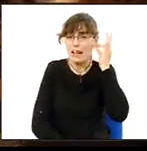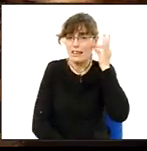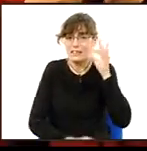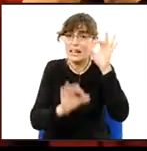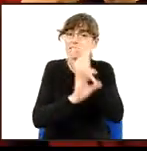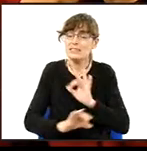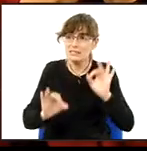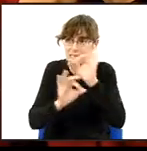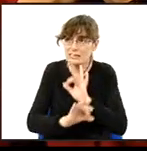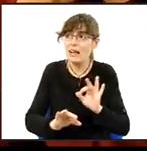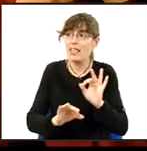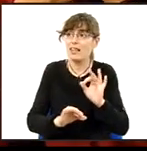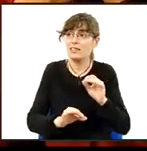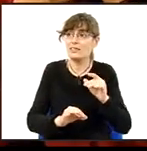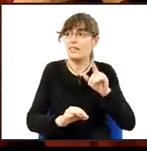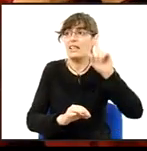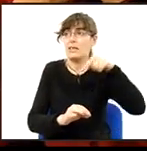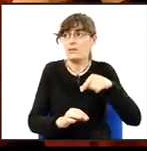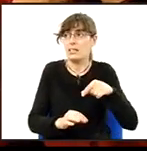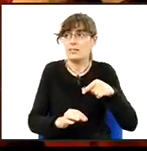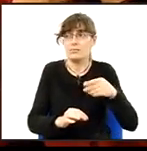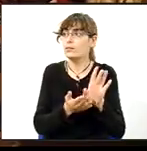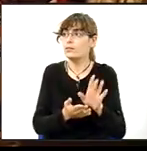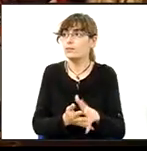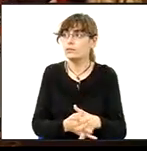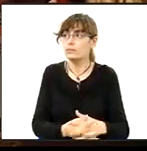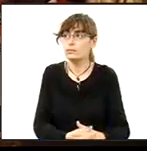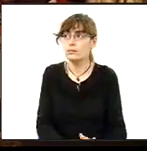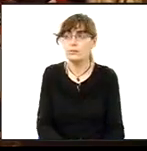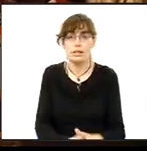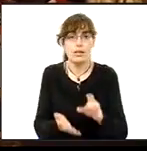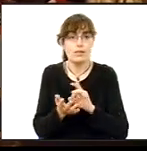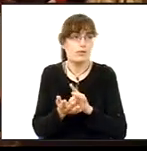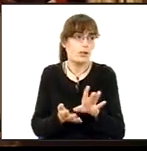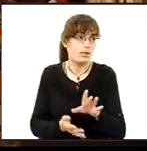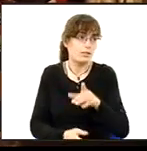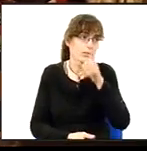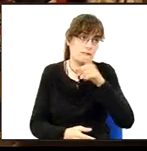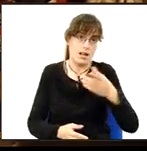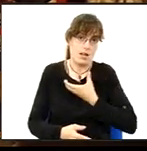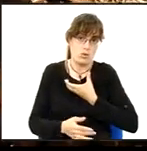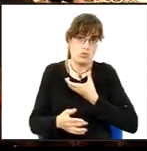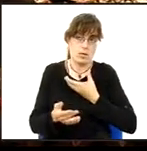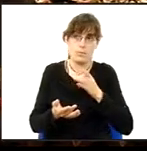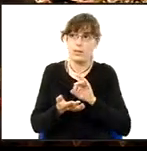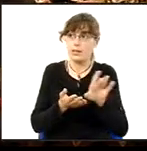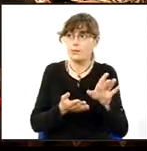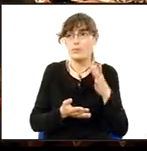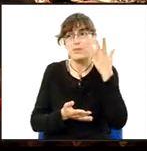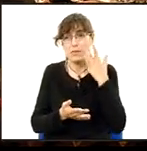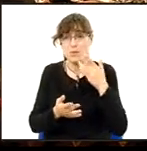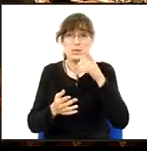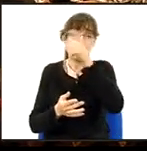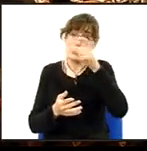res, ni en aquell moment ni durant els moments de després. Demanaria que els que formen part que han vingut de públic